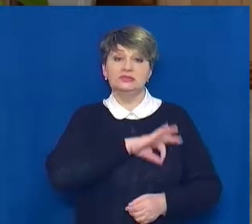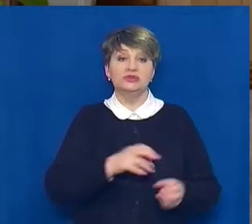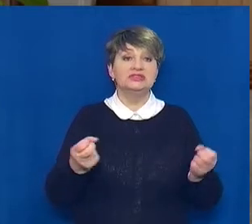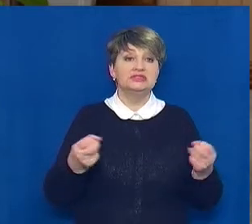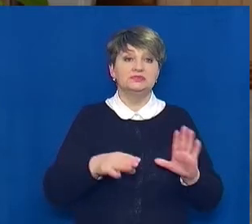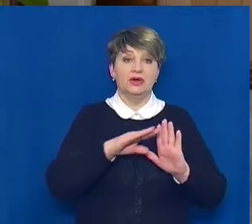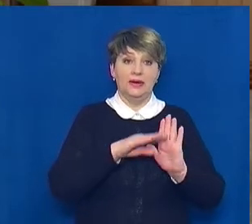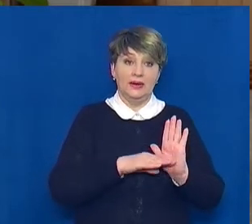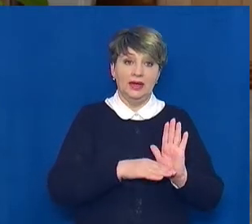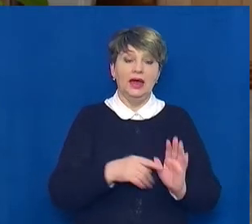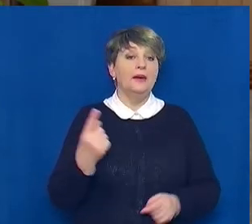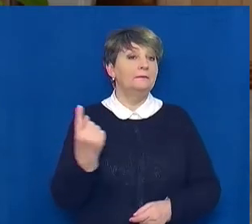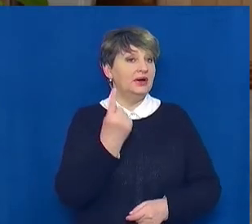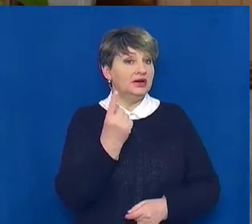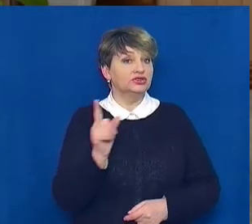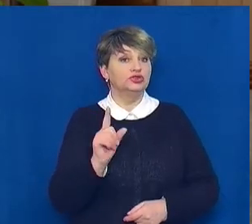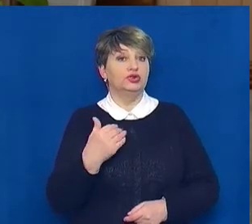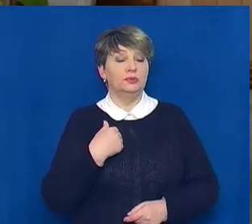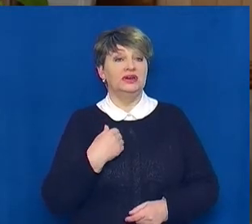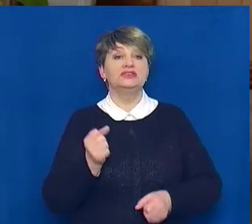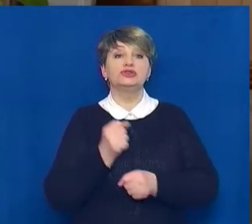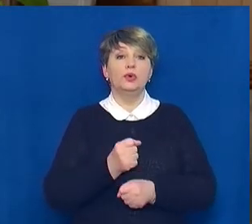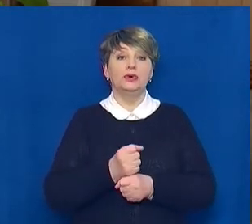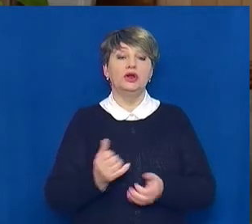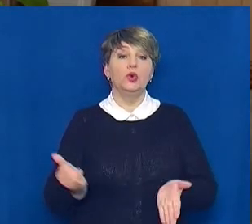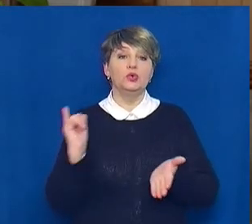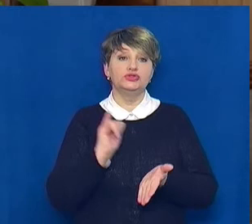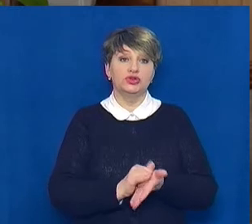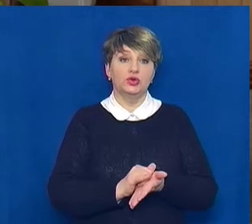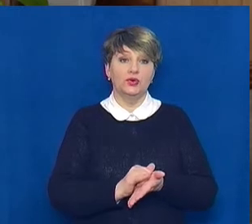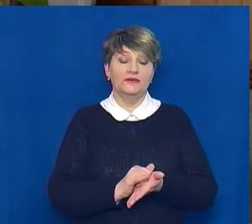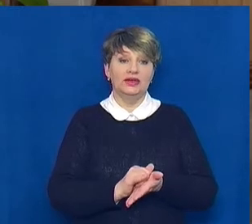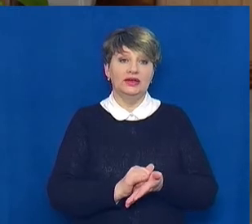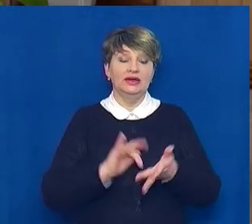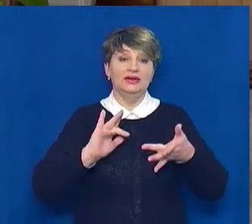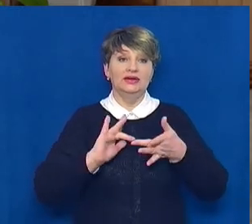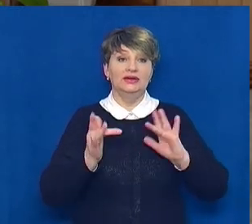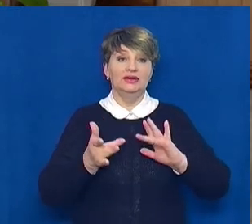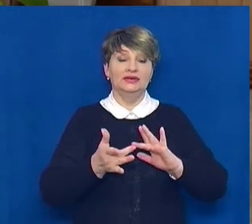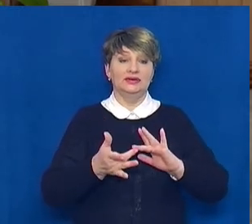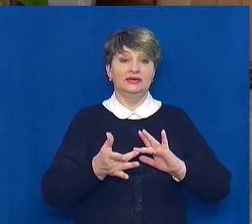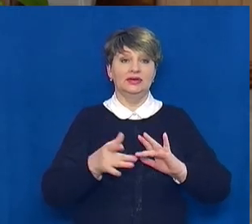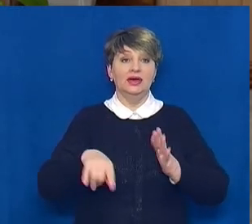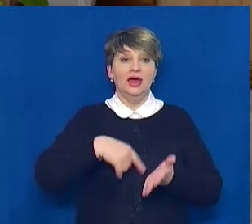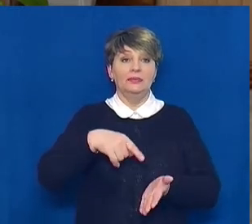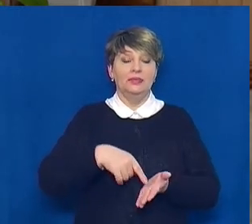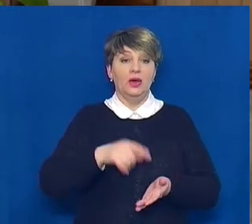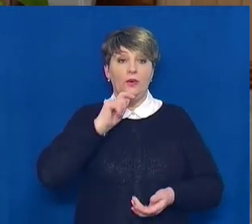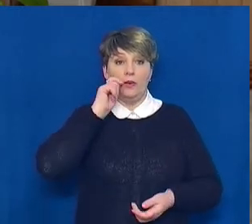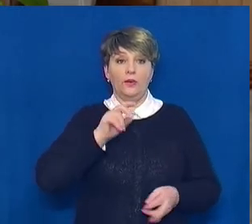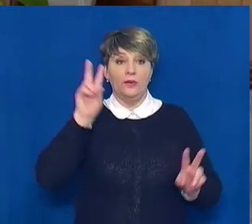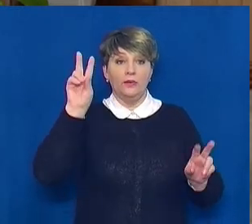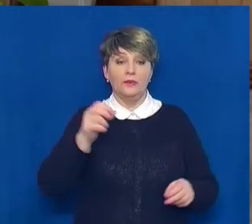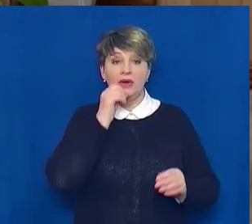Перше, що ми зробили, це встановили нет міста Україна. Це електронний